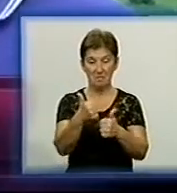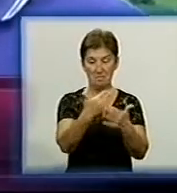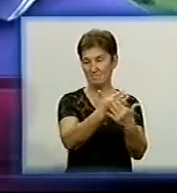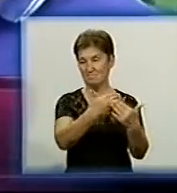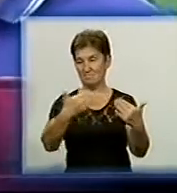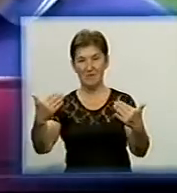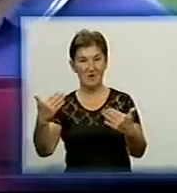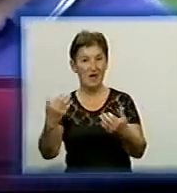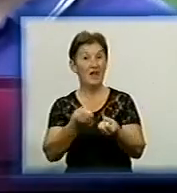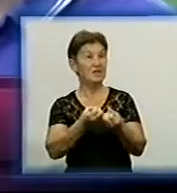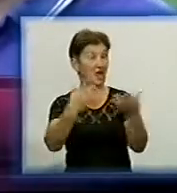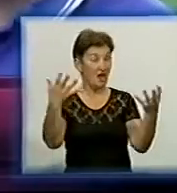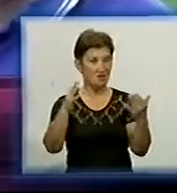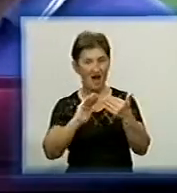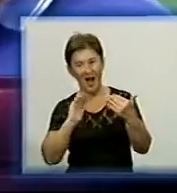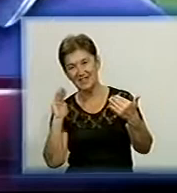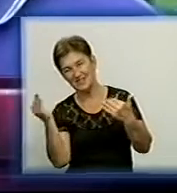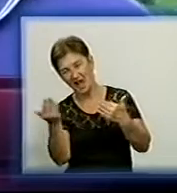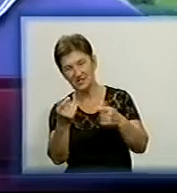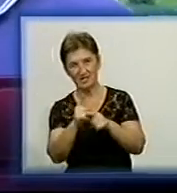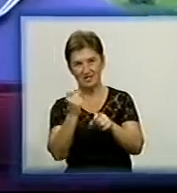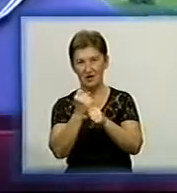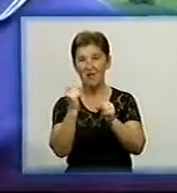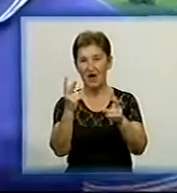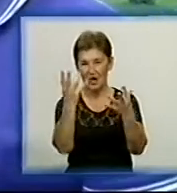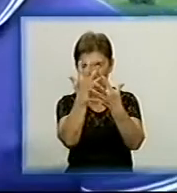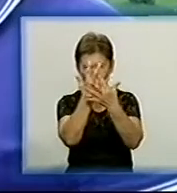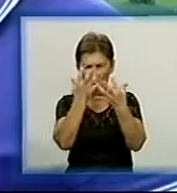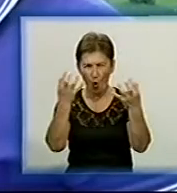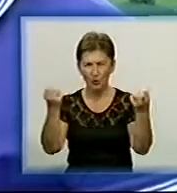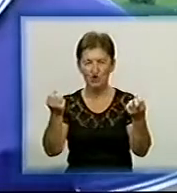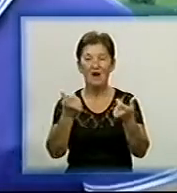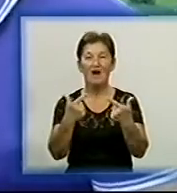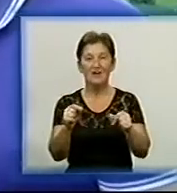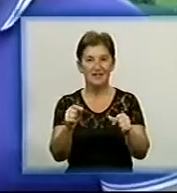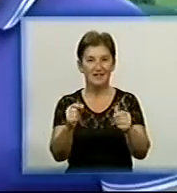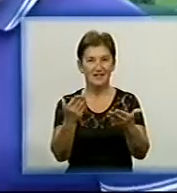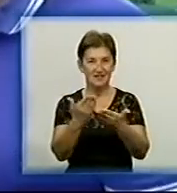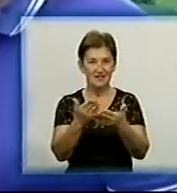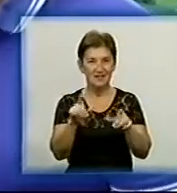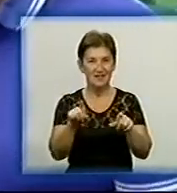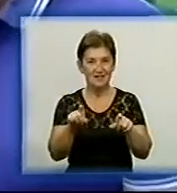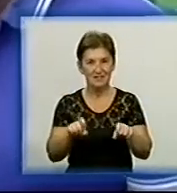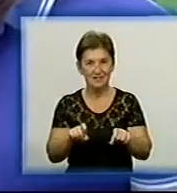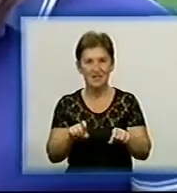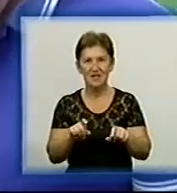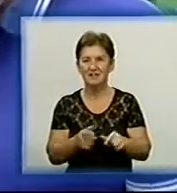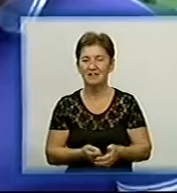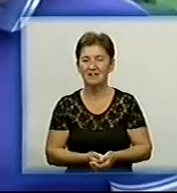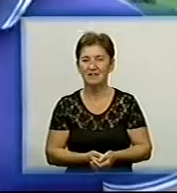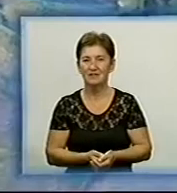І от він зробив таку луну ніч, я думаю, не хуже, ніж у Куінжі Ось там видно, де сидять у нас ці нічі, сидять